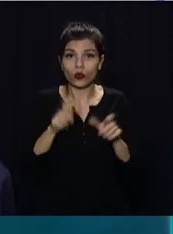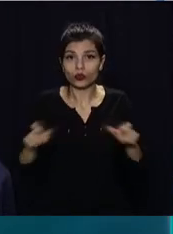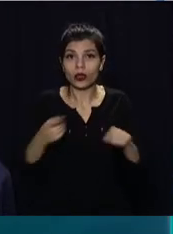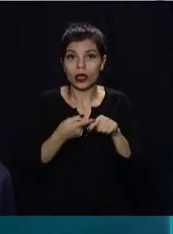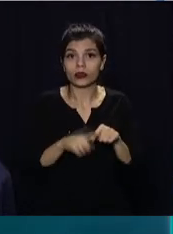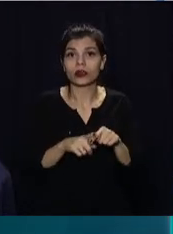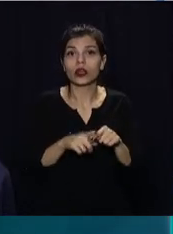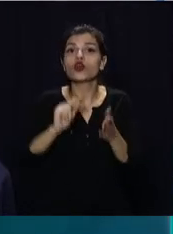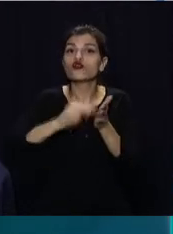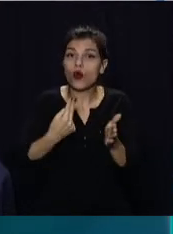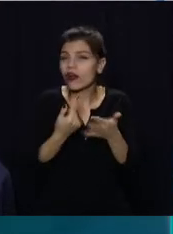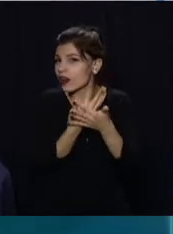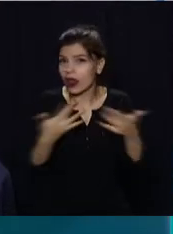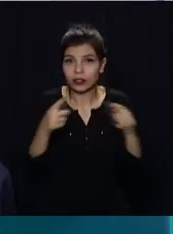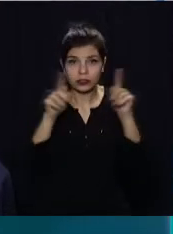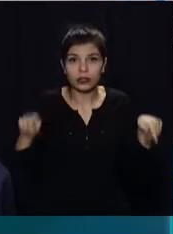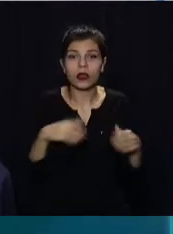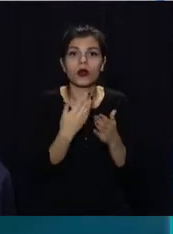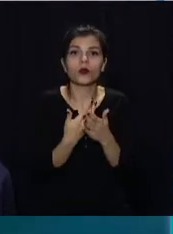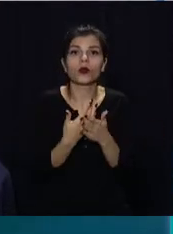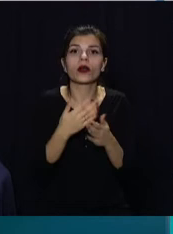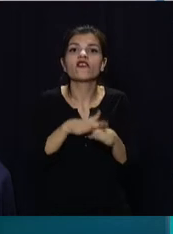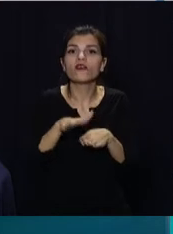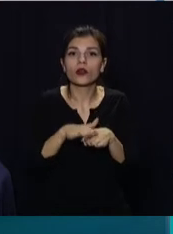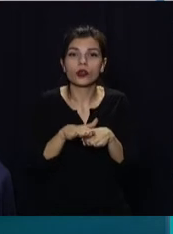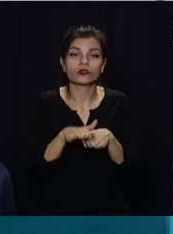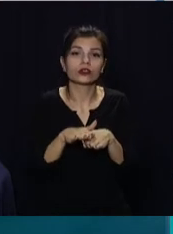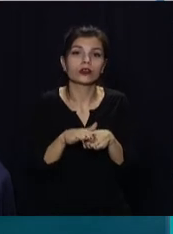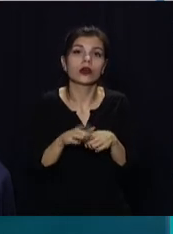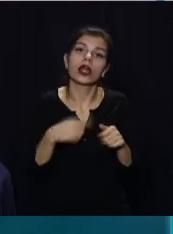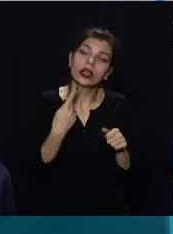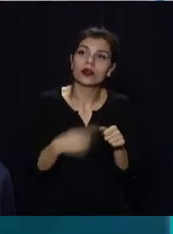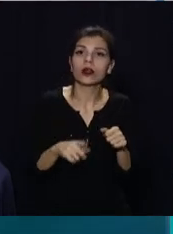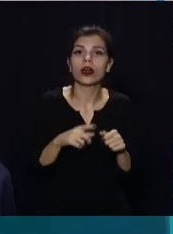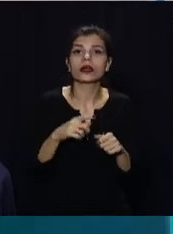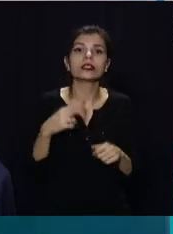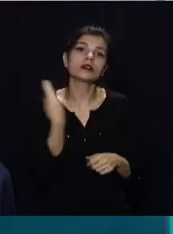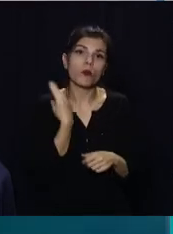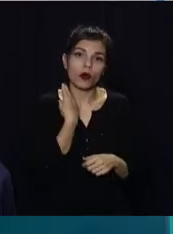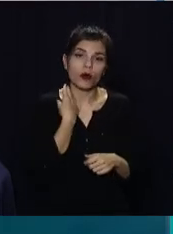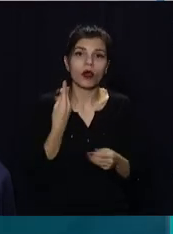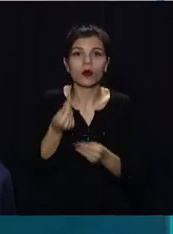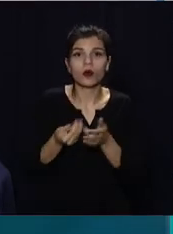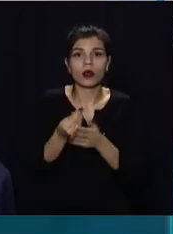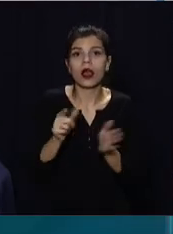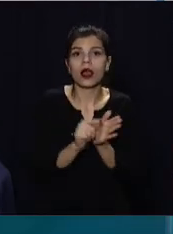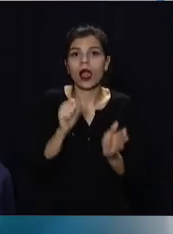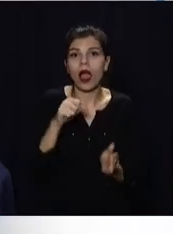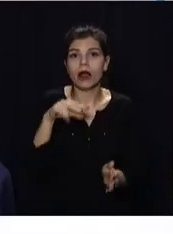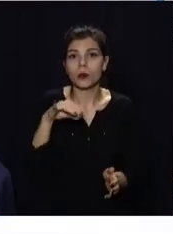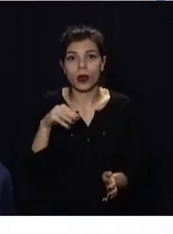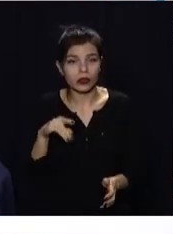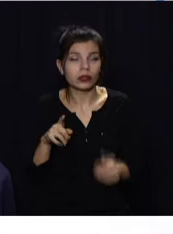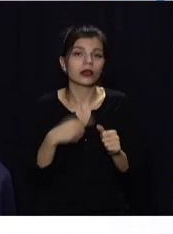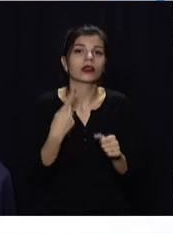нашим громадянам, це довідки різноманітні щодо стану виконавчого провадження, або щодо заборгованості по сплаті аліментних